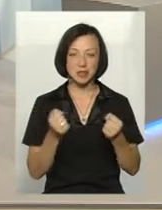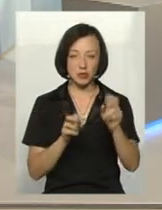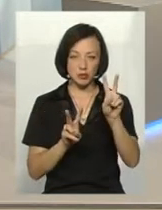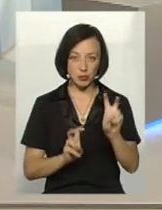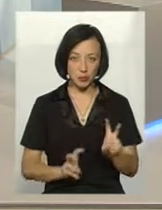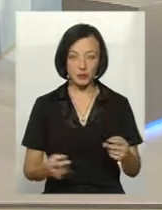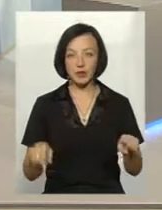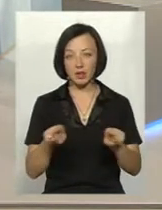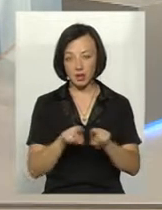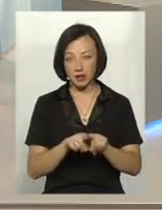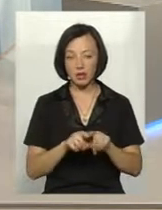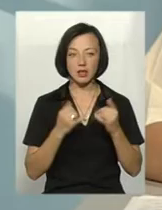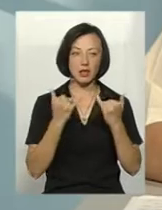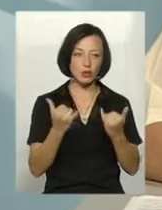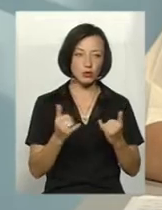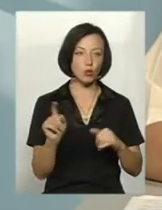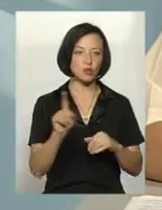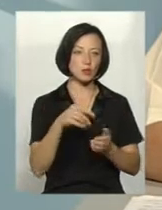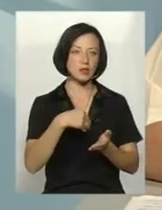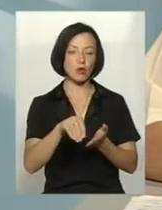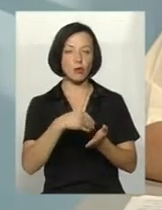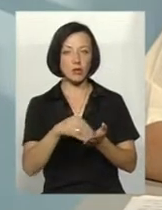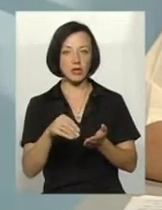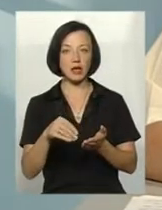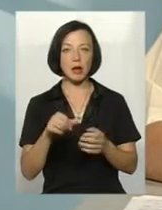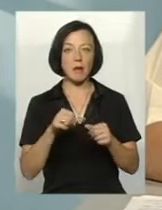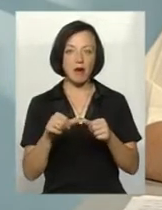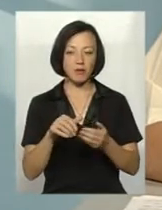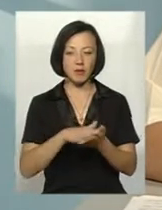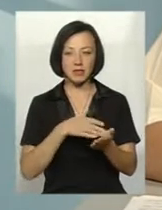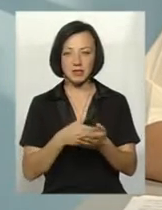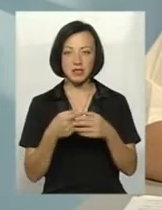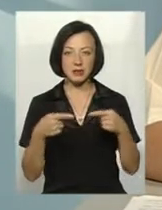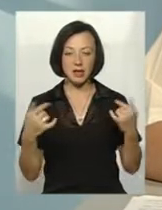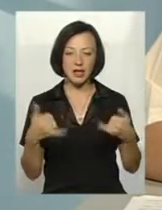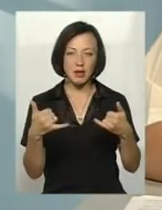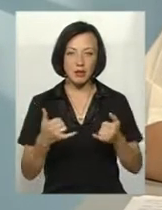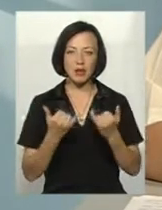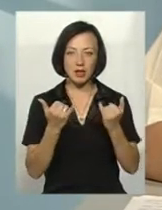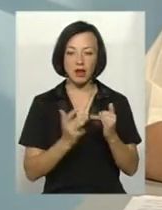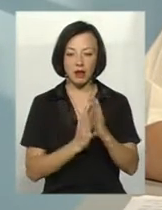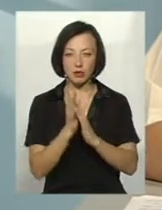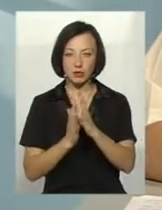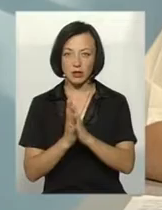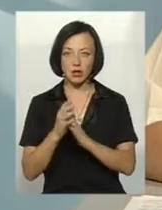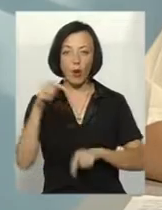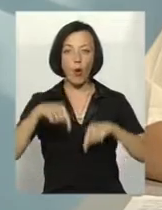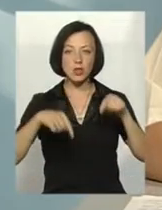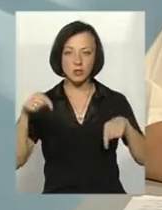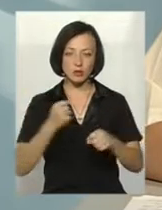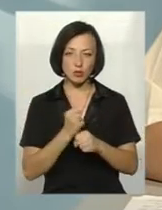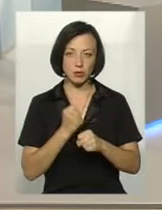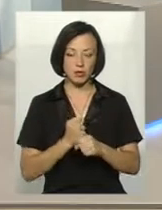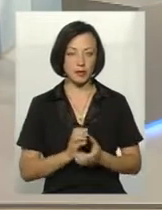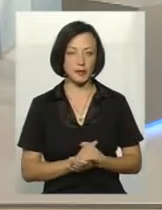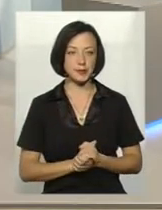того, щоб закупити паливно-мастильний матеріал, засоби захисту, доброго для проведення осінніх робіт по посіву